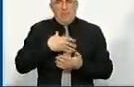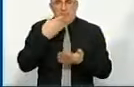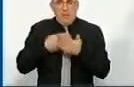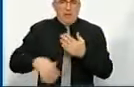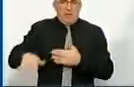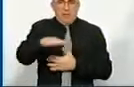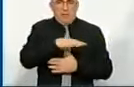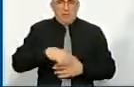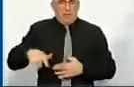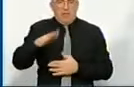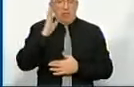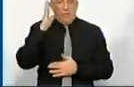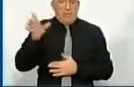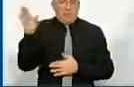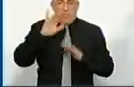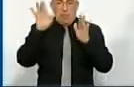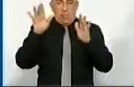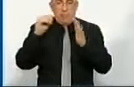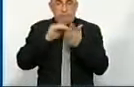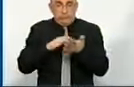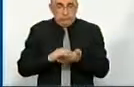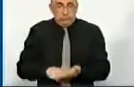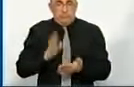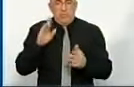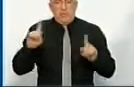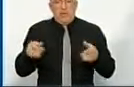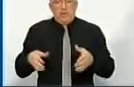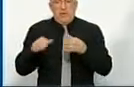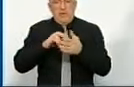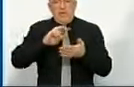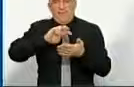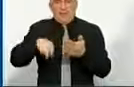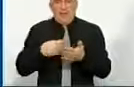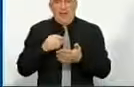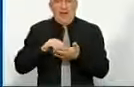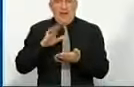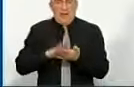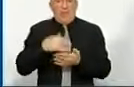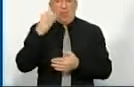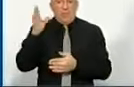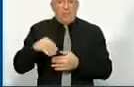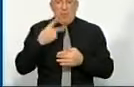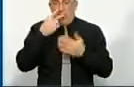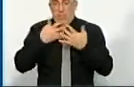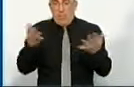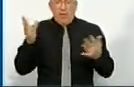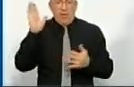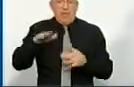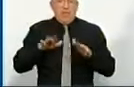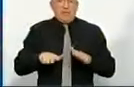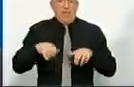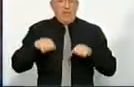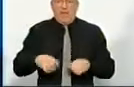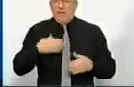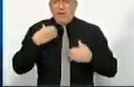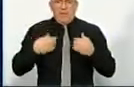території громад. Коли у вас буде все пораховано, буде створений муніципальний фіскальний реєстр, коли це буде все прозоре, і хай місцева влада не